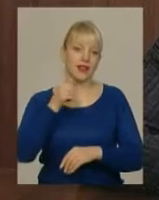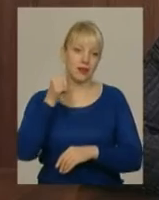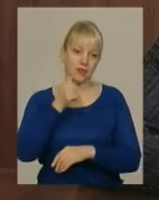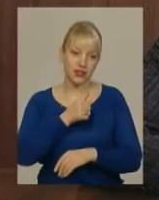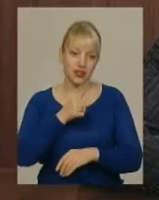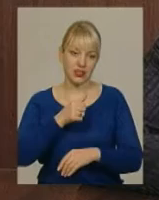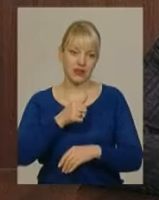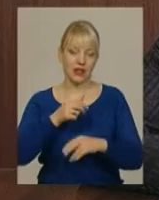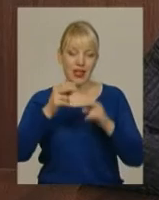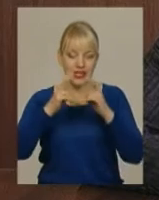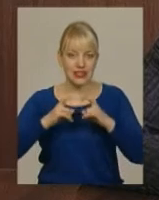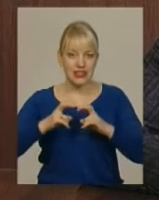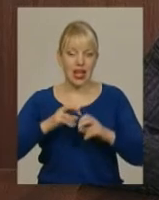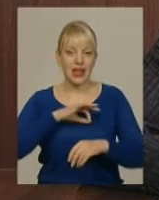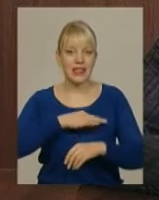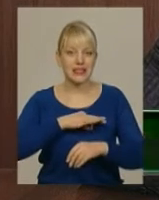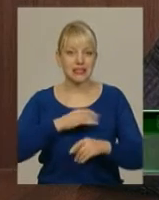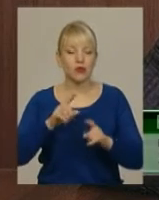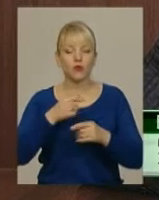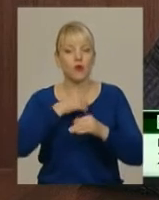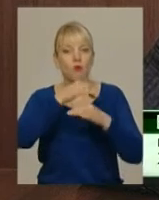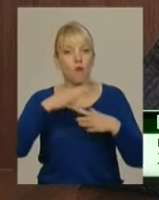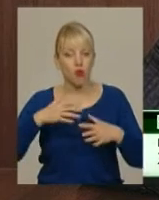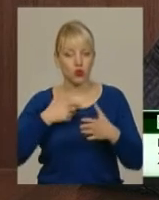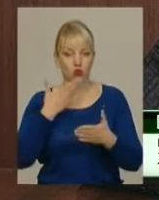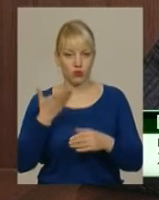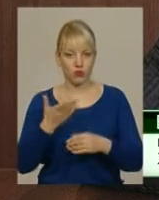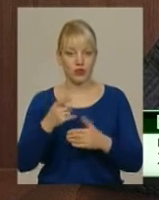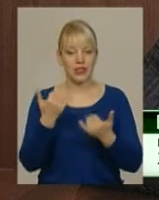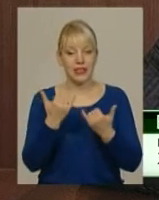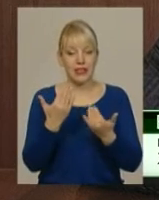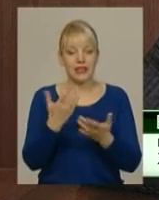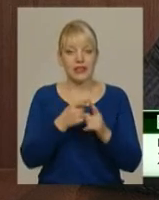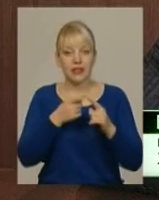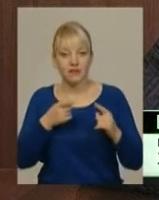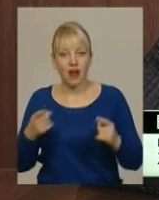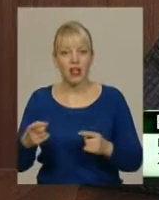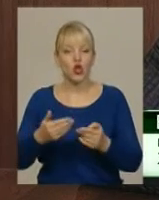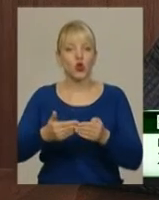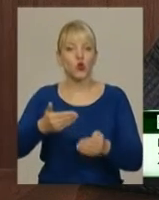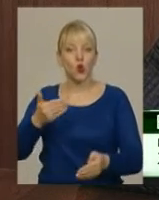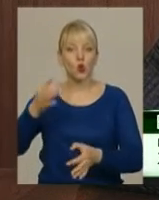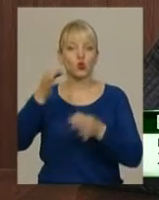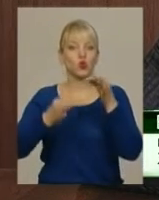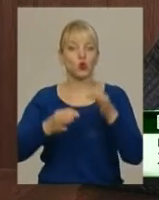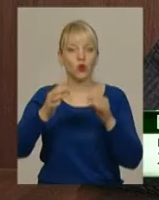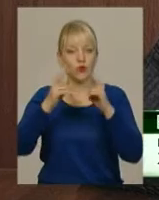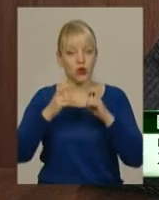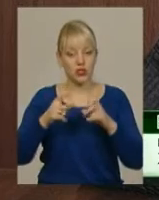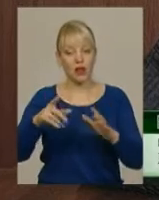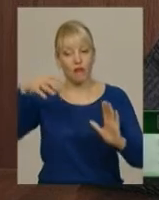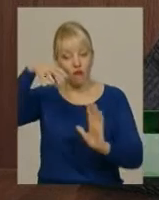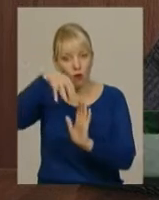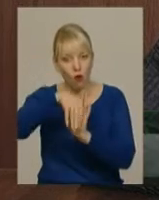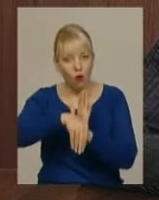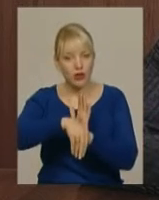Я не можу це коментувати, оскільки наразі вже триває досудове розслідування, в обсяг якого входять